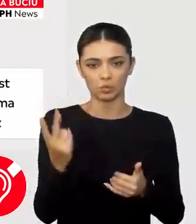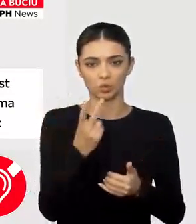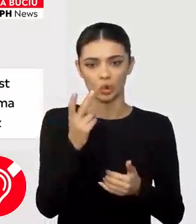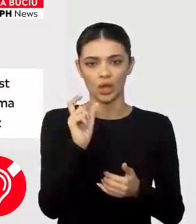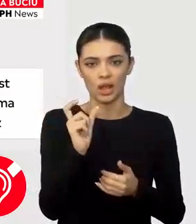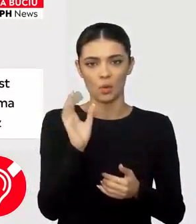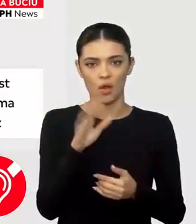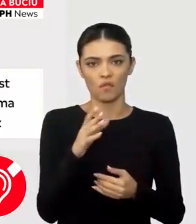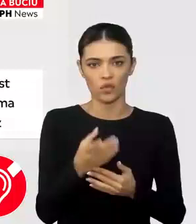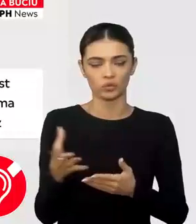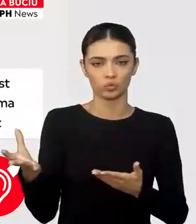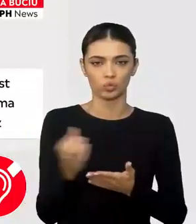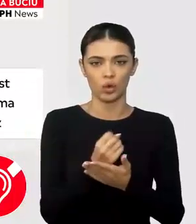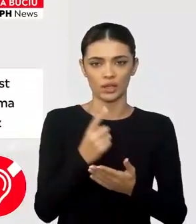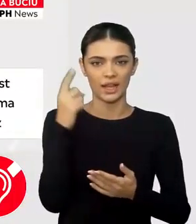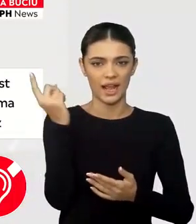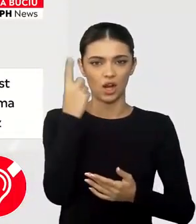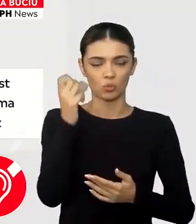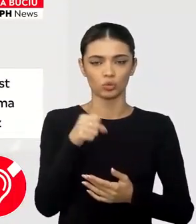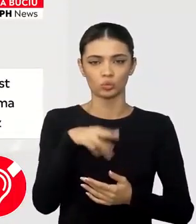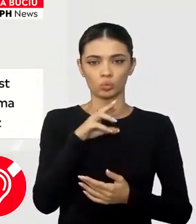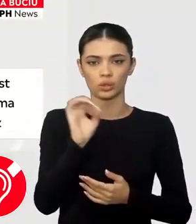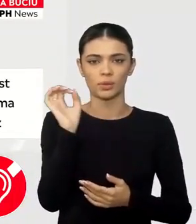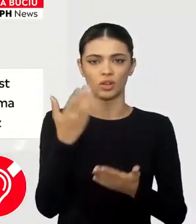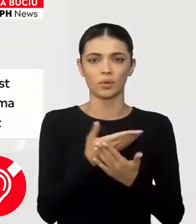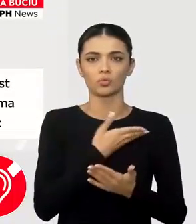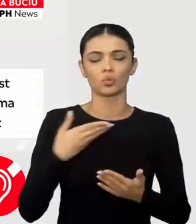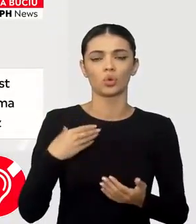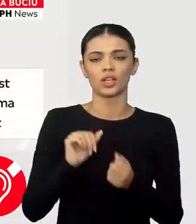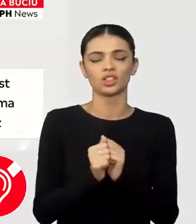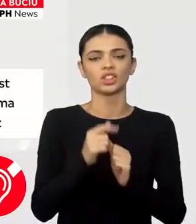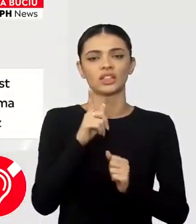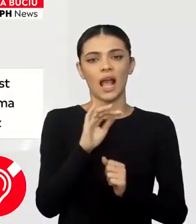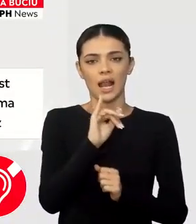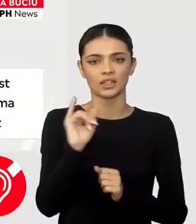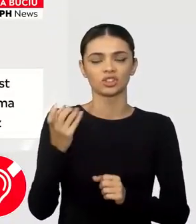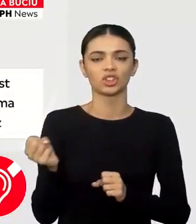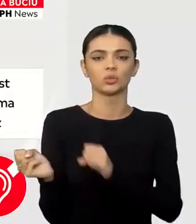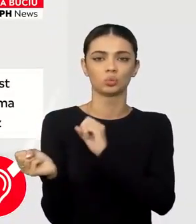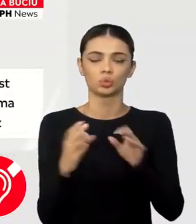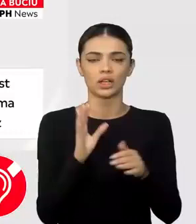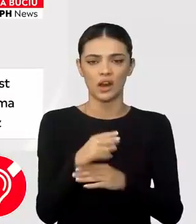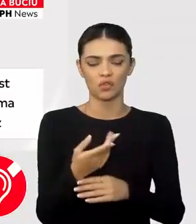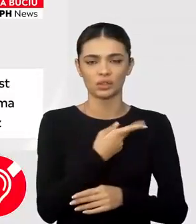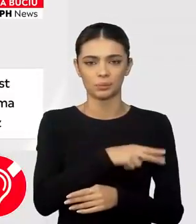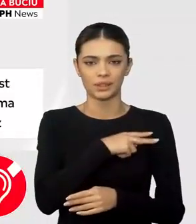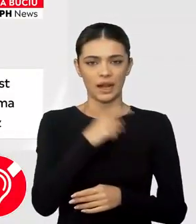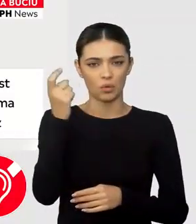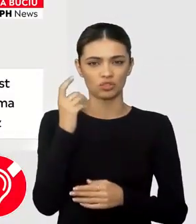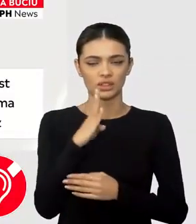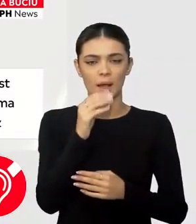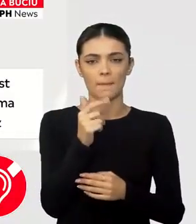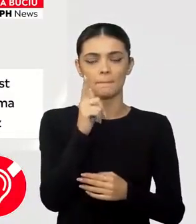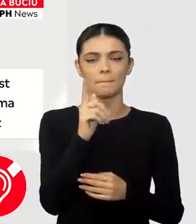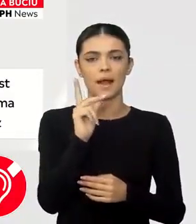dintre ei au fost preluați de elicopteres murg de la București și Galați și transportați la Spitalul de Urgență Bacta